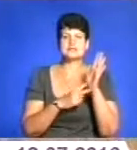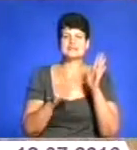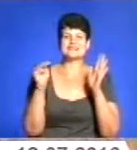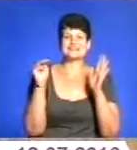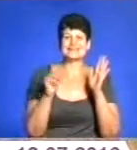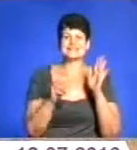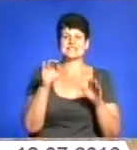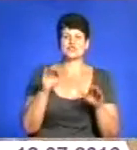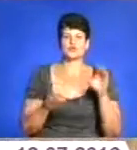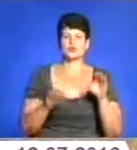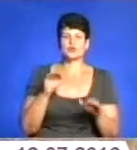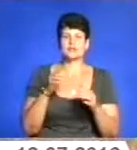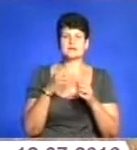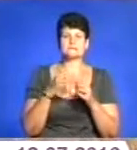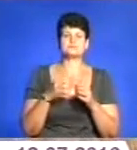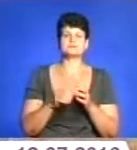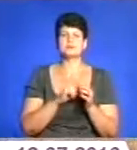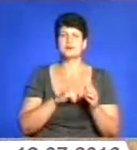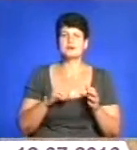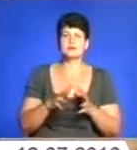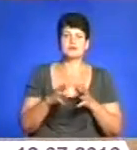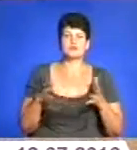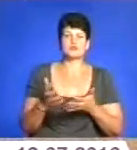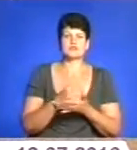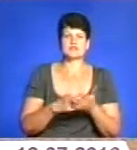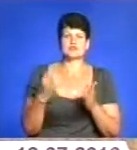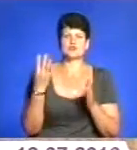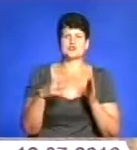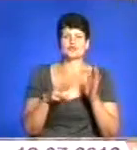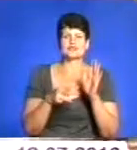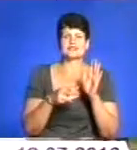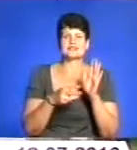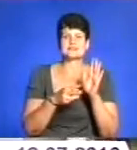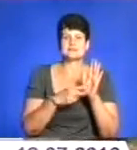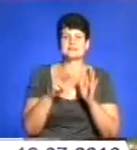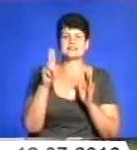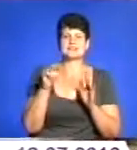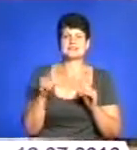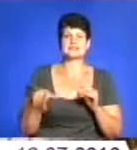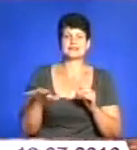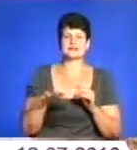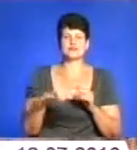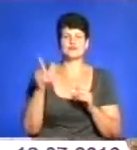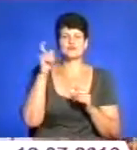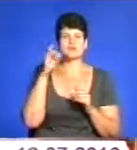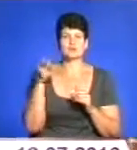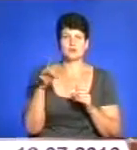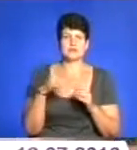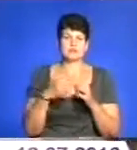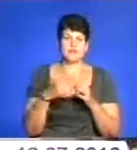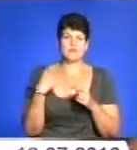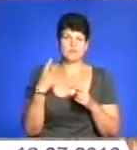тонн. Найвища урожайність гороху у Чертківському районі – 47 центнерів з гектару. Тоді як середня по області майже 40.